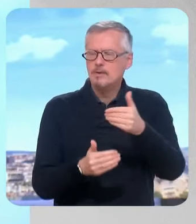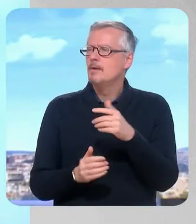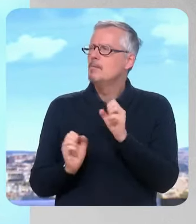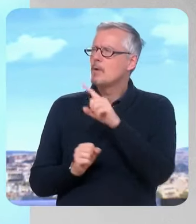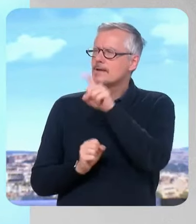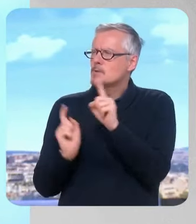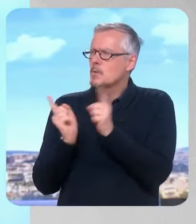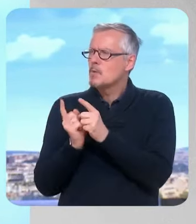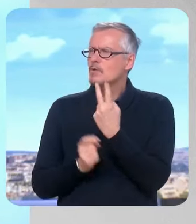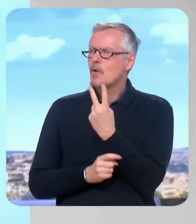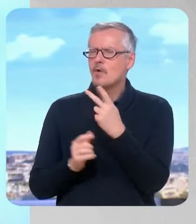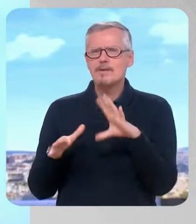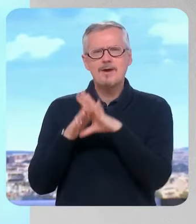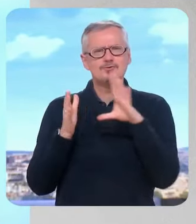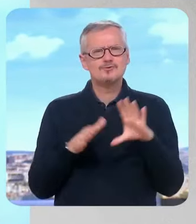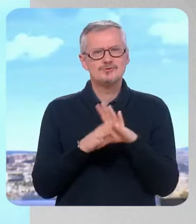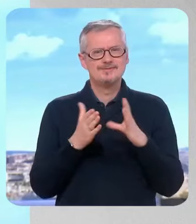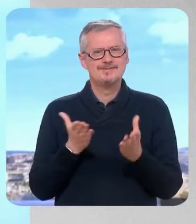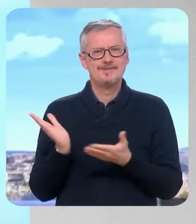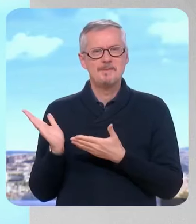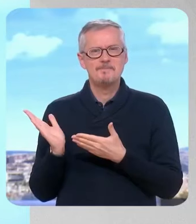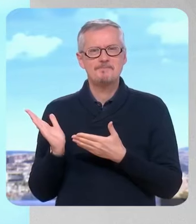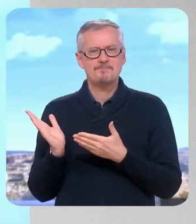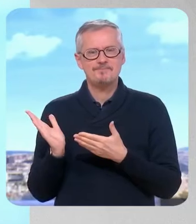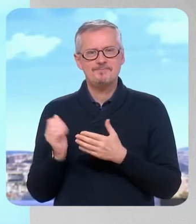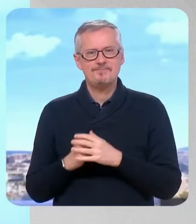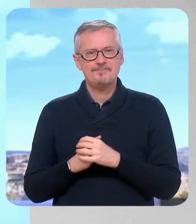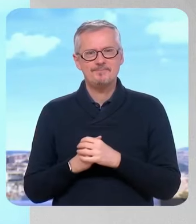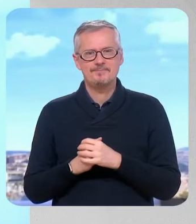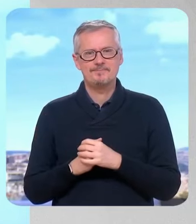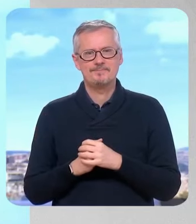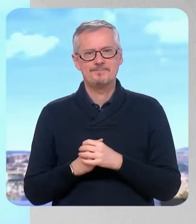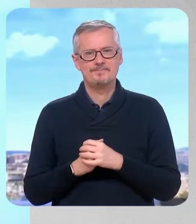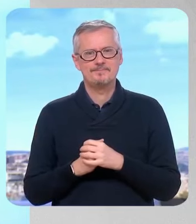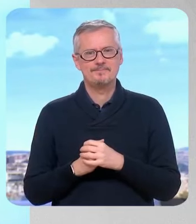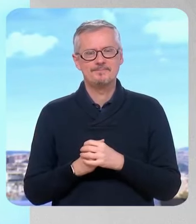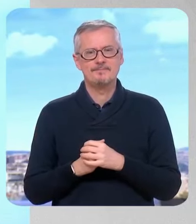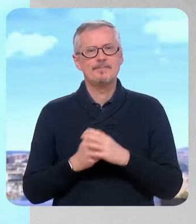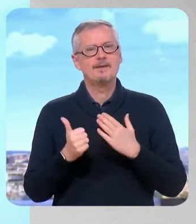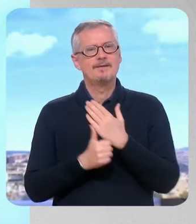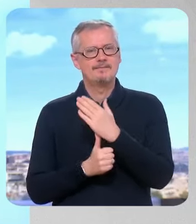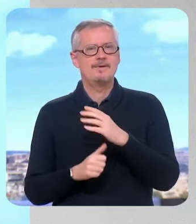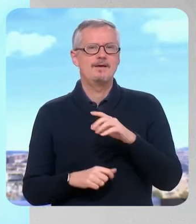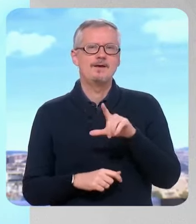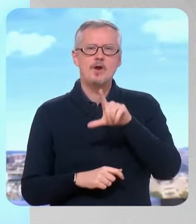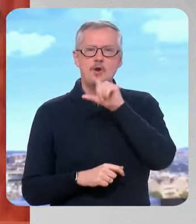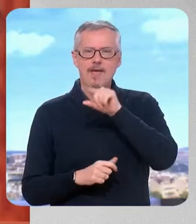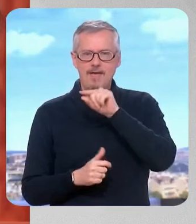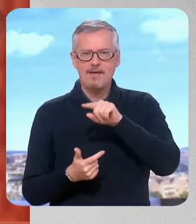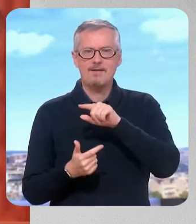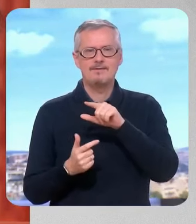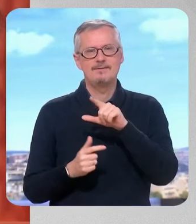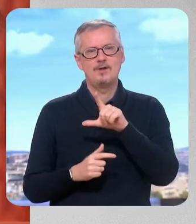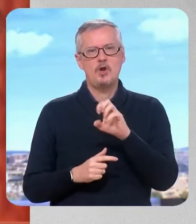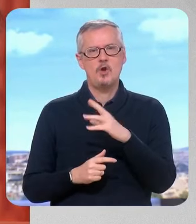pour terminer. Regardez ces deux photos. Michel-Édouard Leclerc, Michel Sardou. Est-ce que vous diriez, vous aussi, Michel Sardou a su, je cite comme le dit l'entourage du chef de l'État, diagnostiquer le